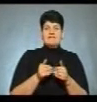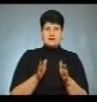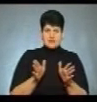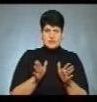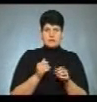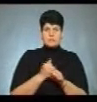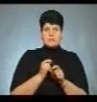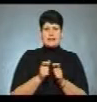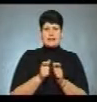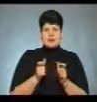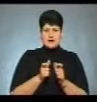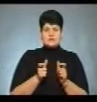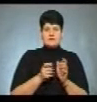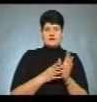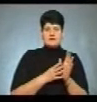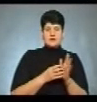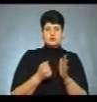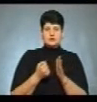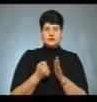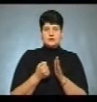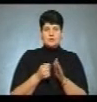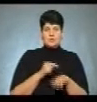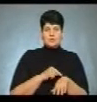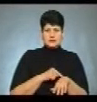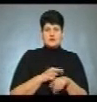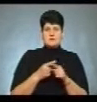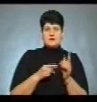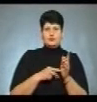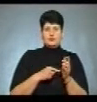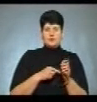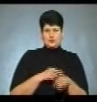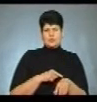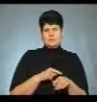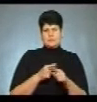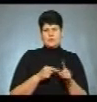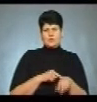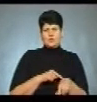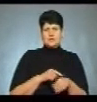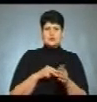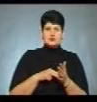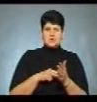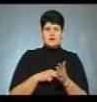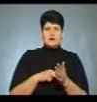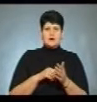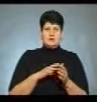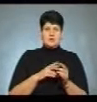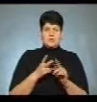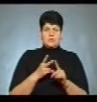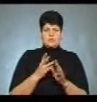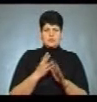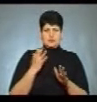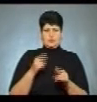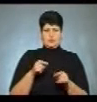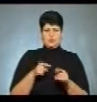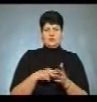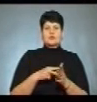карточку. от від дев'ятої години, ну пів години стояла більше, до години часу, бо була друга черзь. І отут